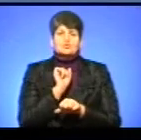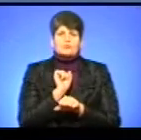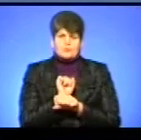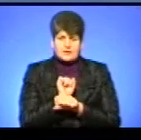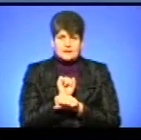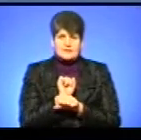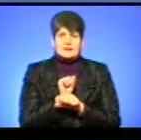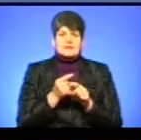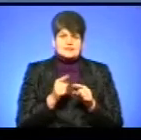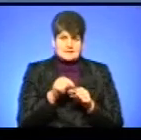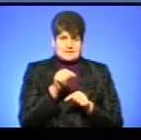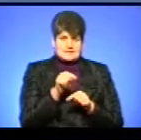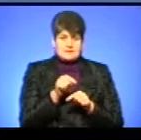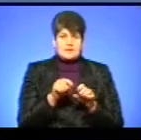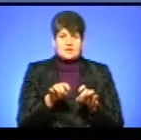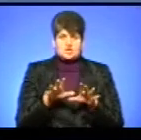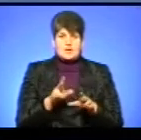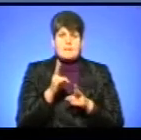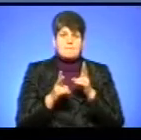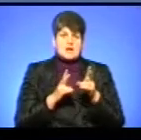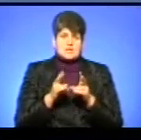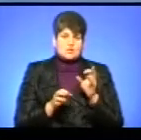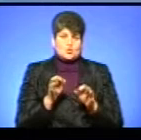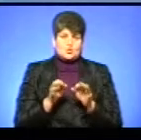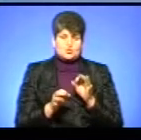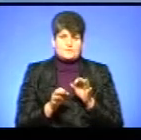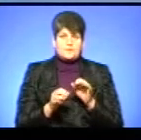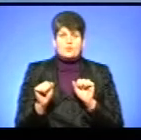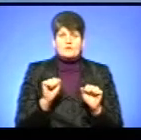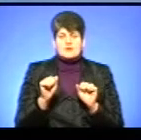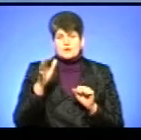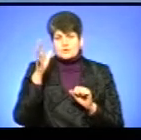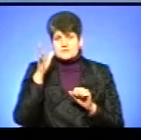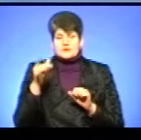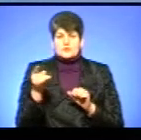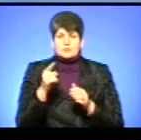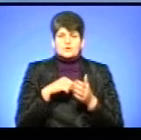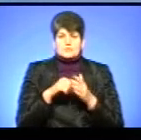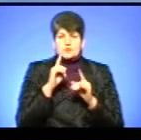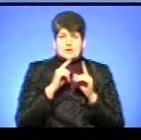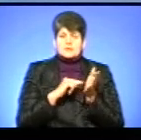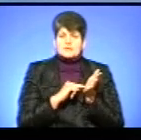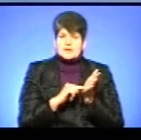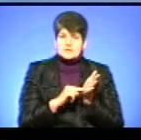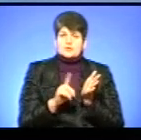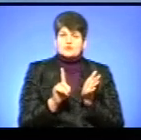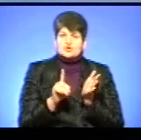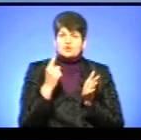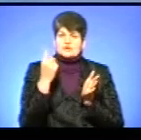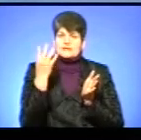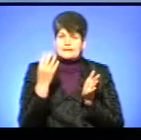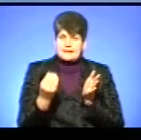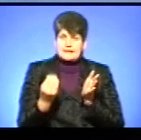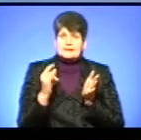відповідним цим рішенням апеляційного суду. В Управлінні освіти і науки Тернопільської міської ради також зазначили, що один день